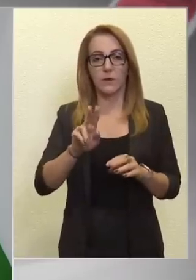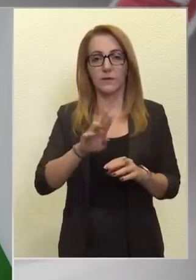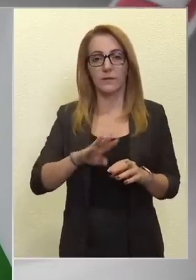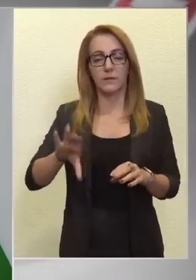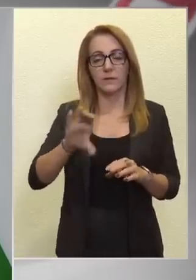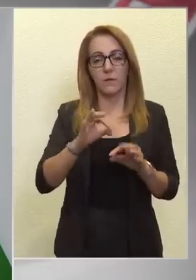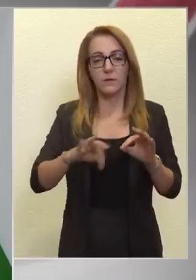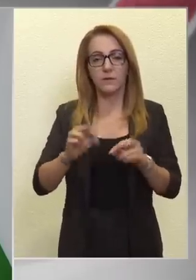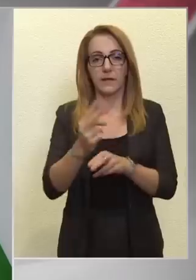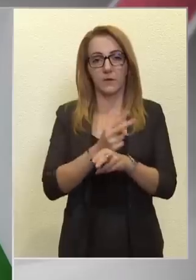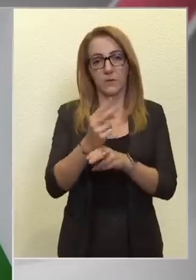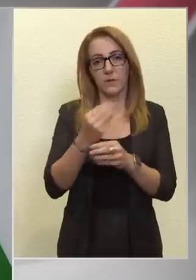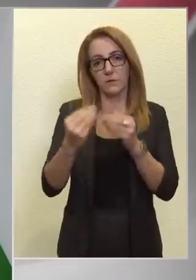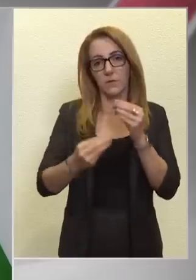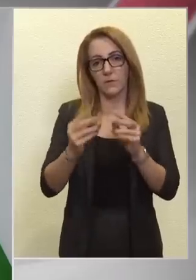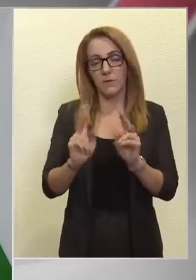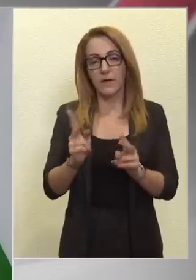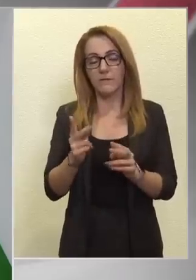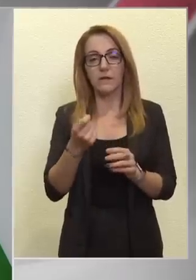problémákkal küzd,